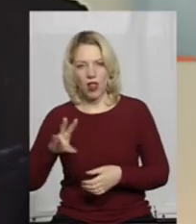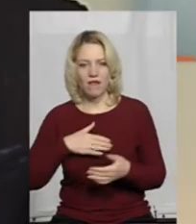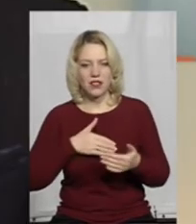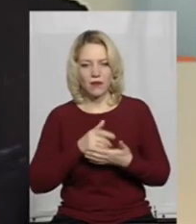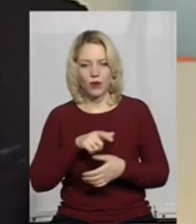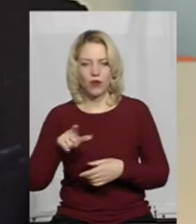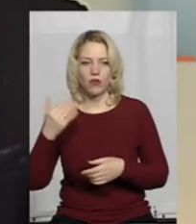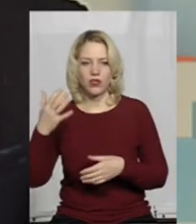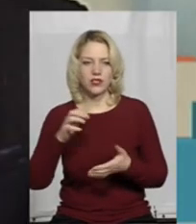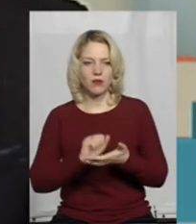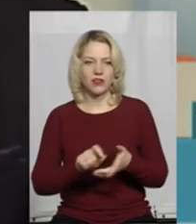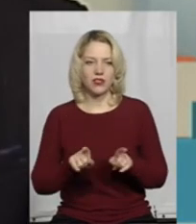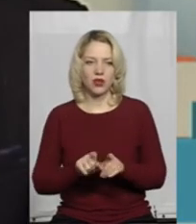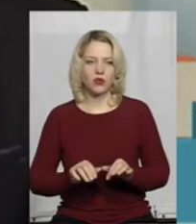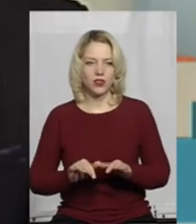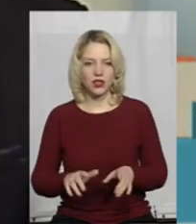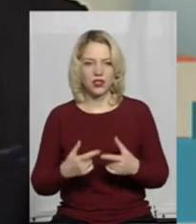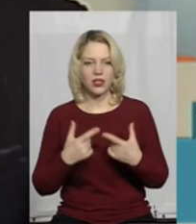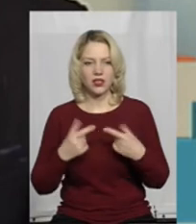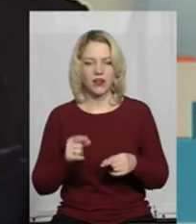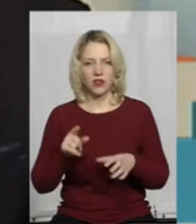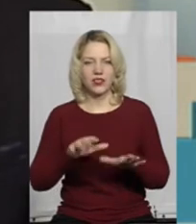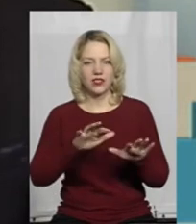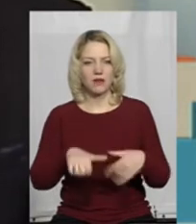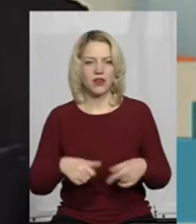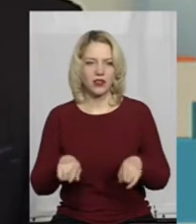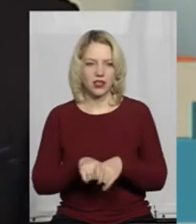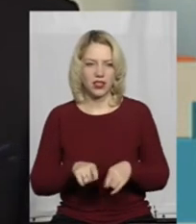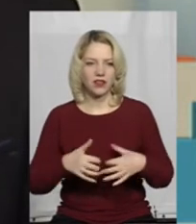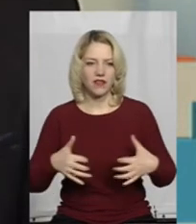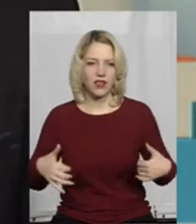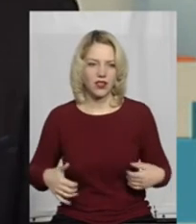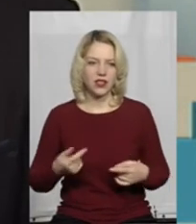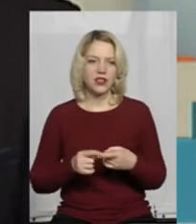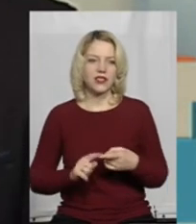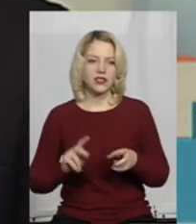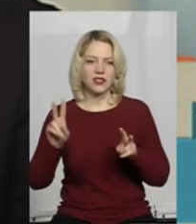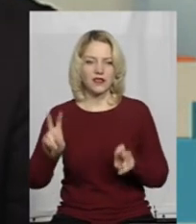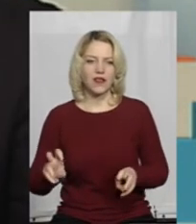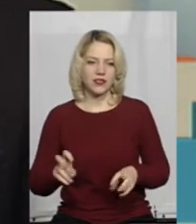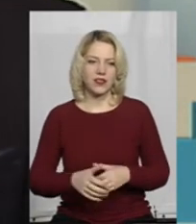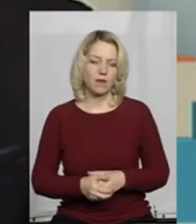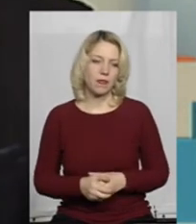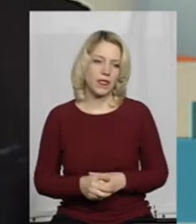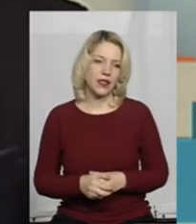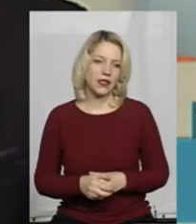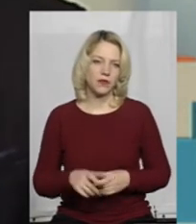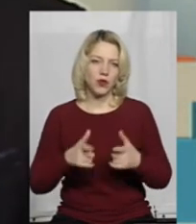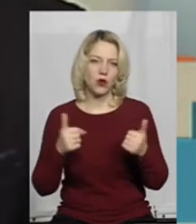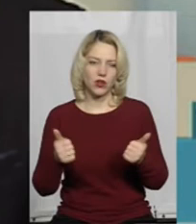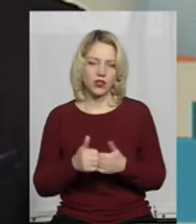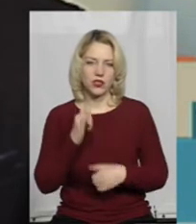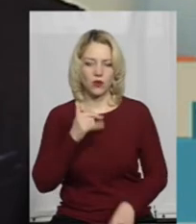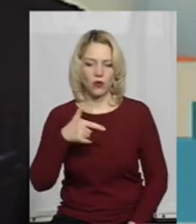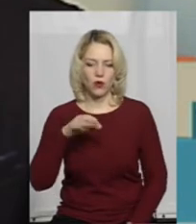такою діяльністю, де вони забирають таких тварин. Це називається організація